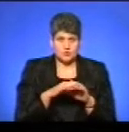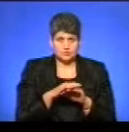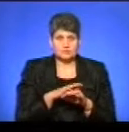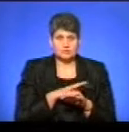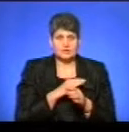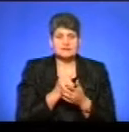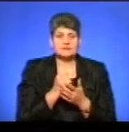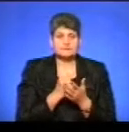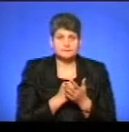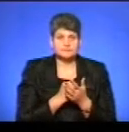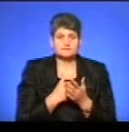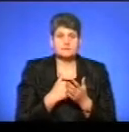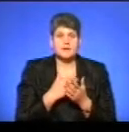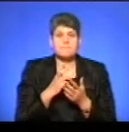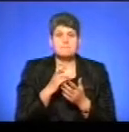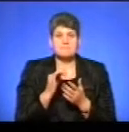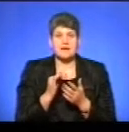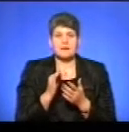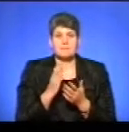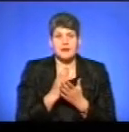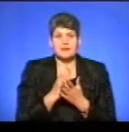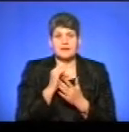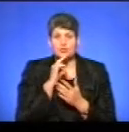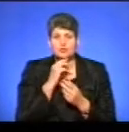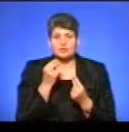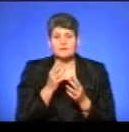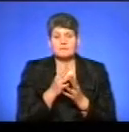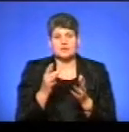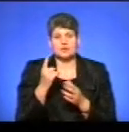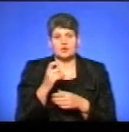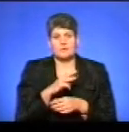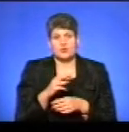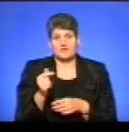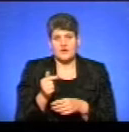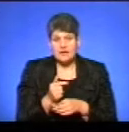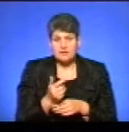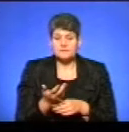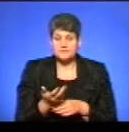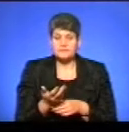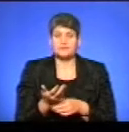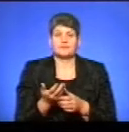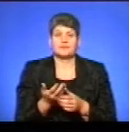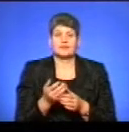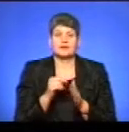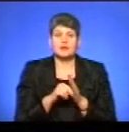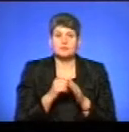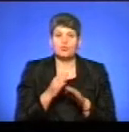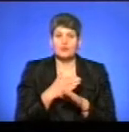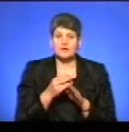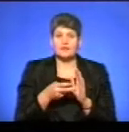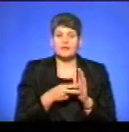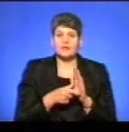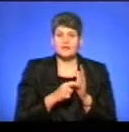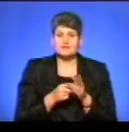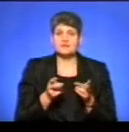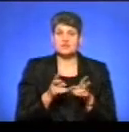яка була затверджена, ми мали би економію коштів в цьому області більше 100 мільйонів гривень. Значить, поділ класів залишився,